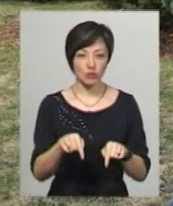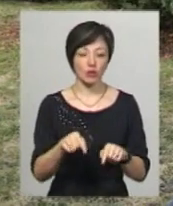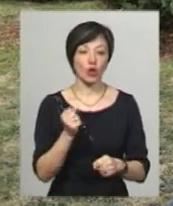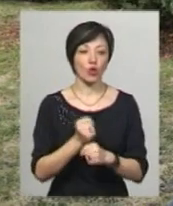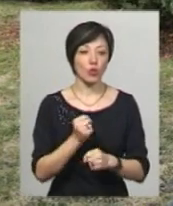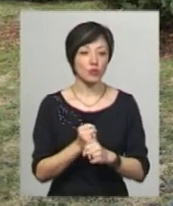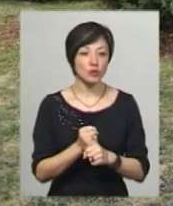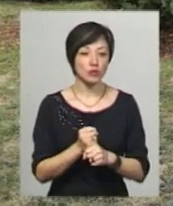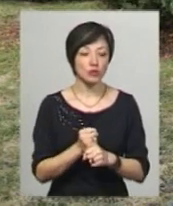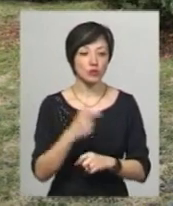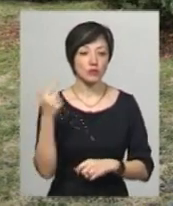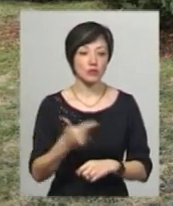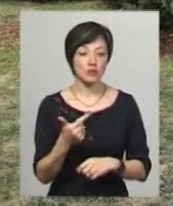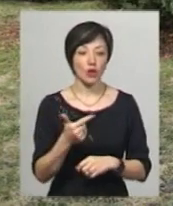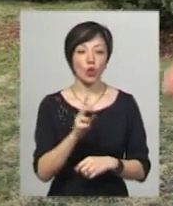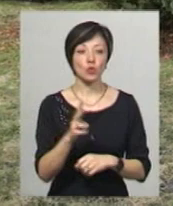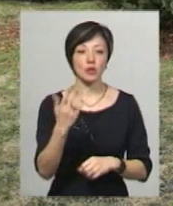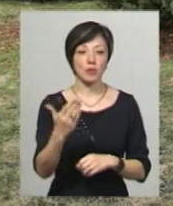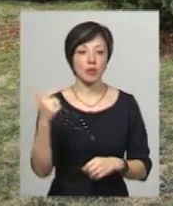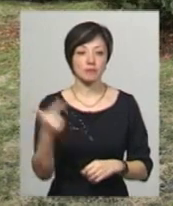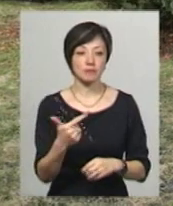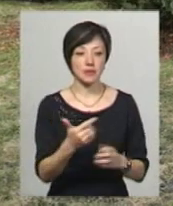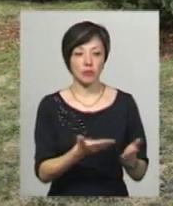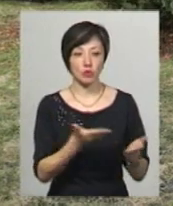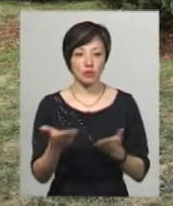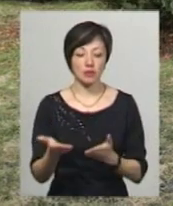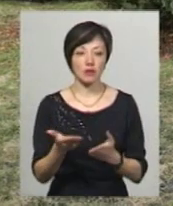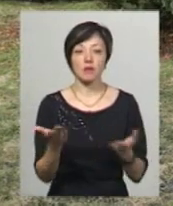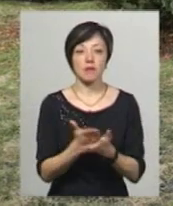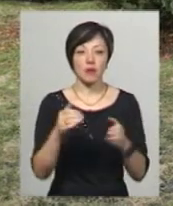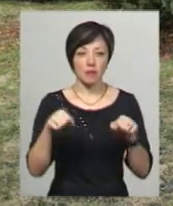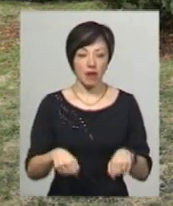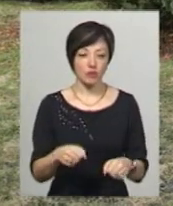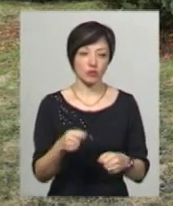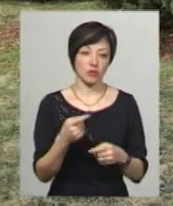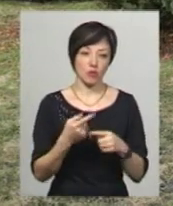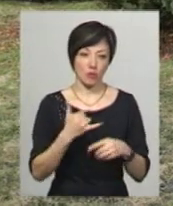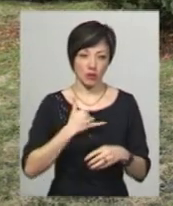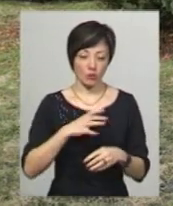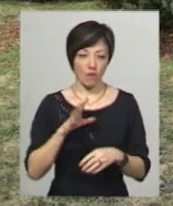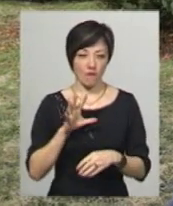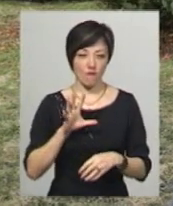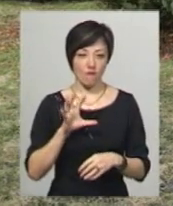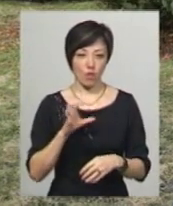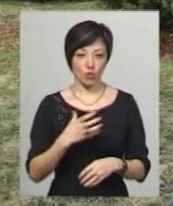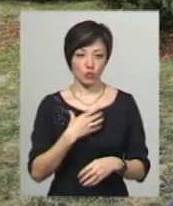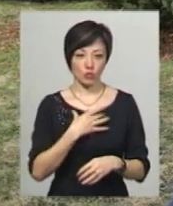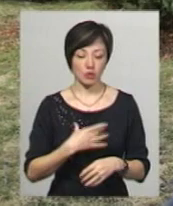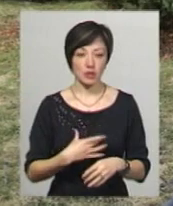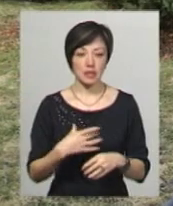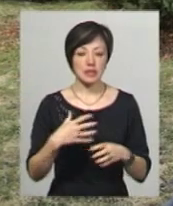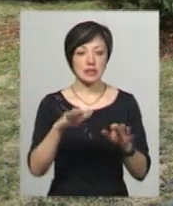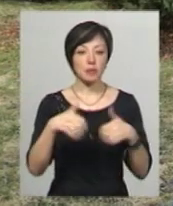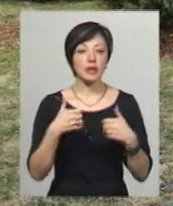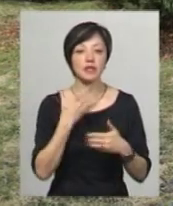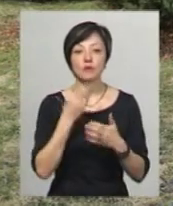робиш, хто тебе пі сюди запросив, яке ти тут маєш право знаходитись. В мене був фотоапарат, забери